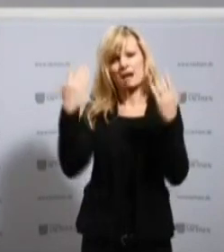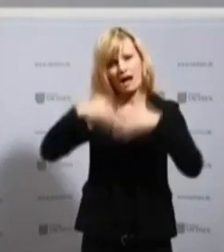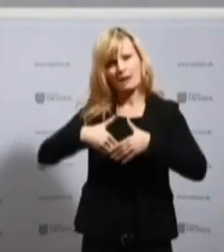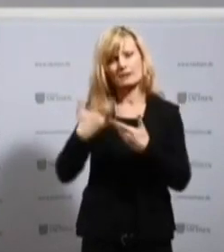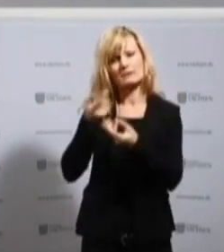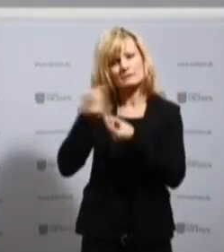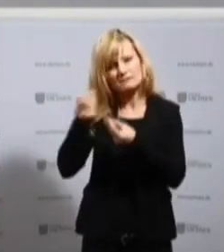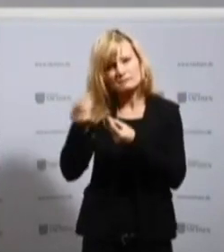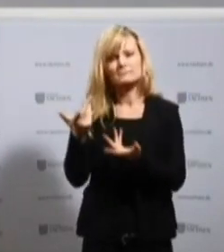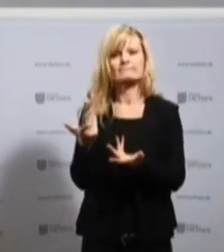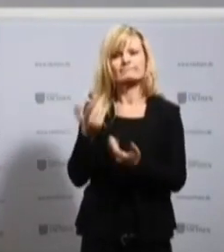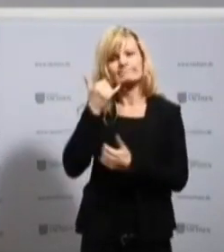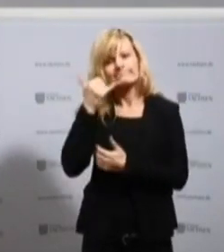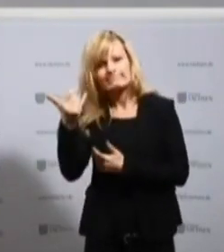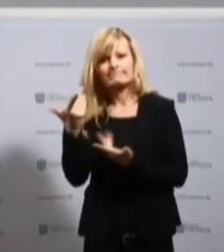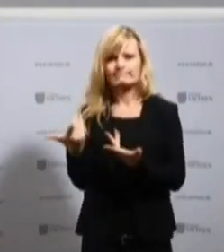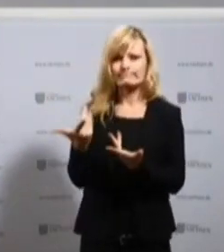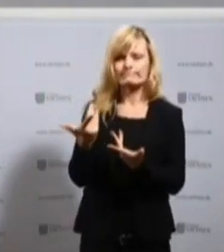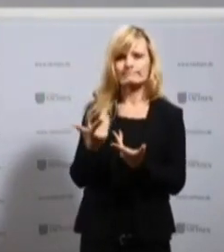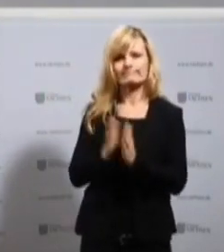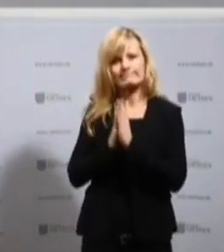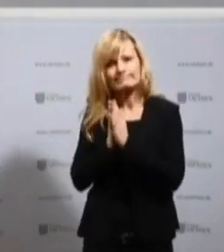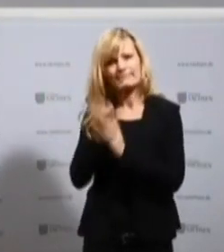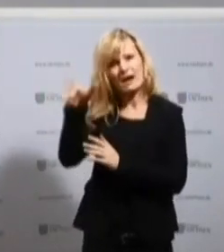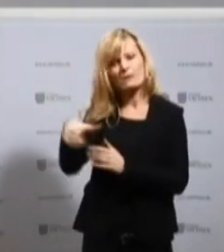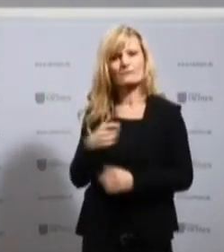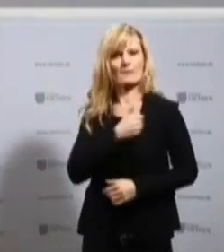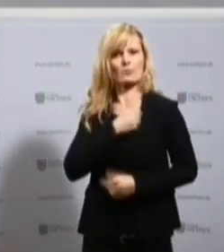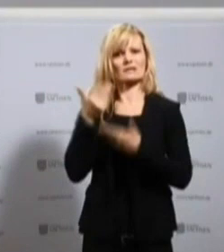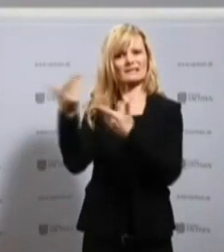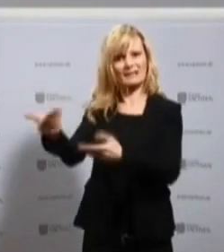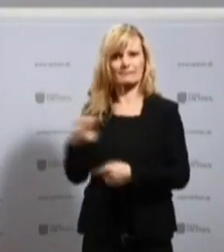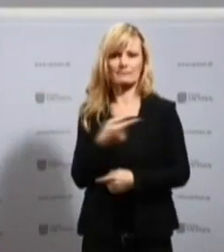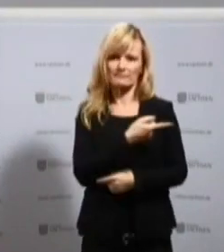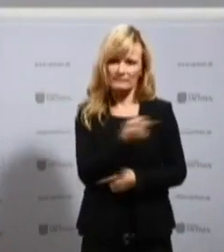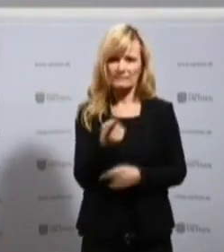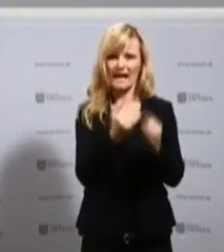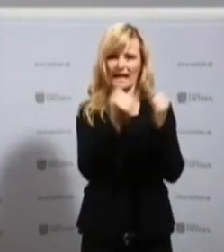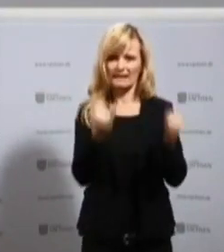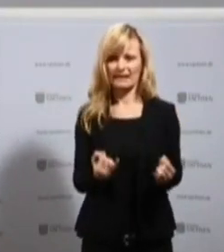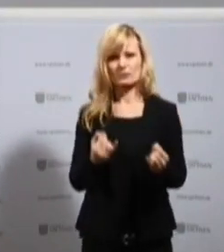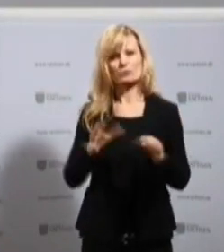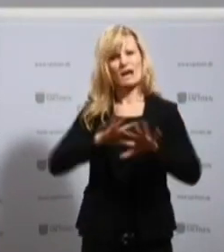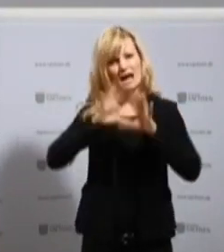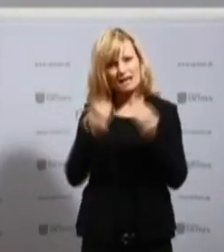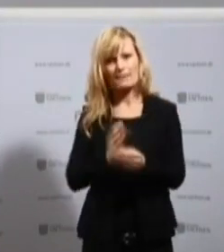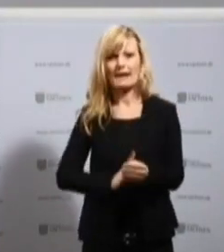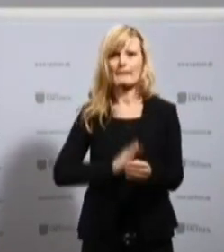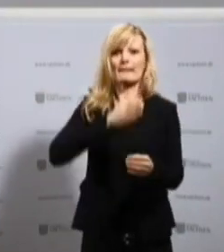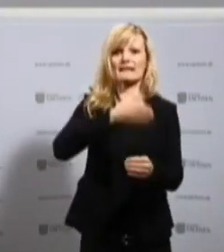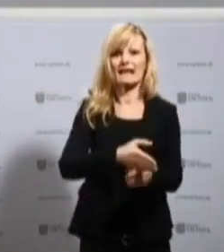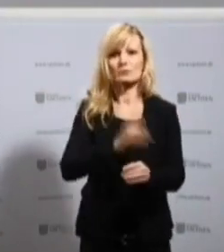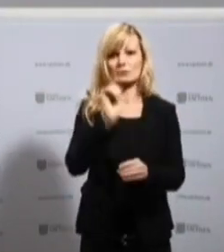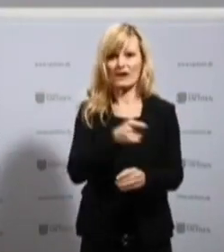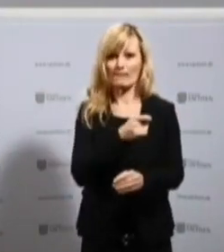ermutigt dazu, ein generelles Betretungsverbot für diese Einrichtungen zu erlassen und nur